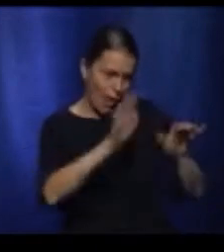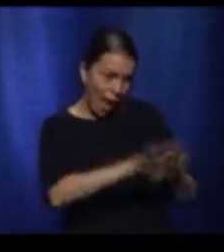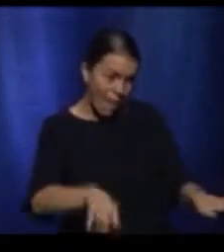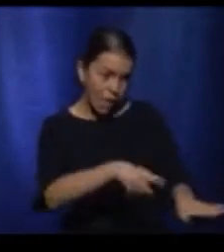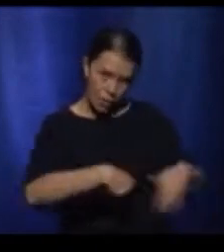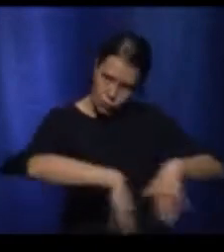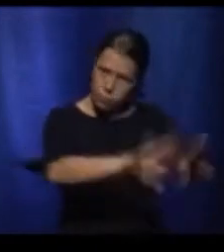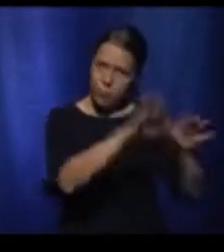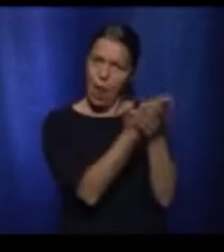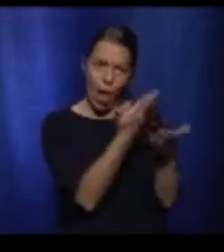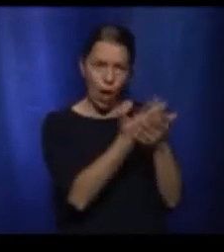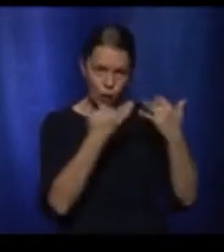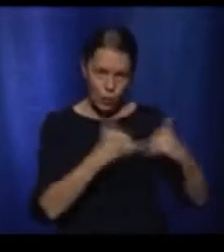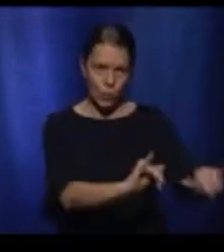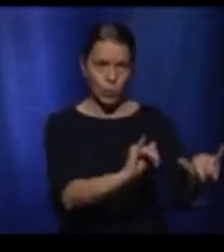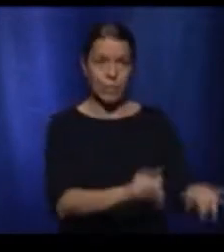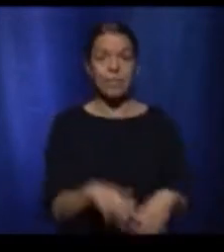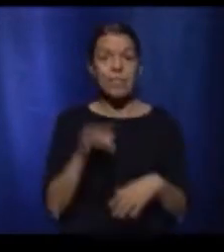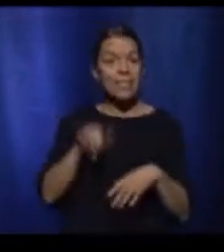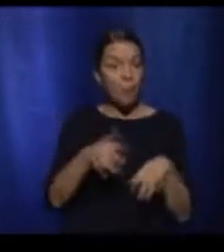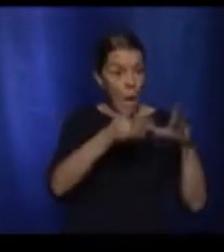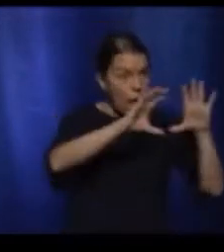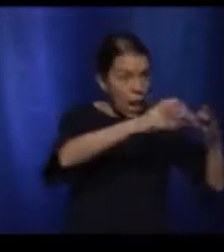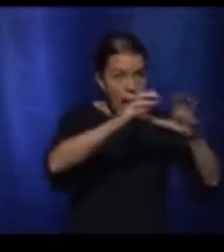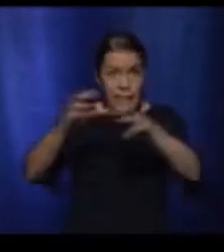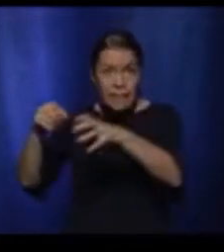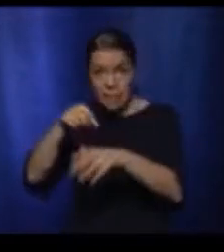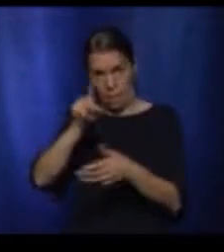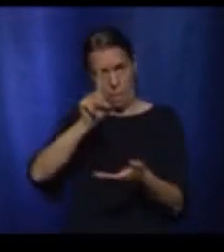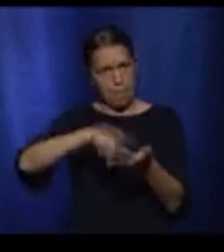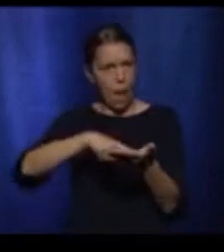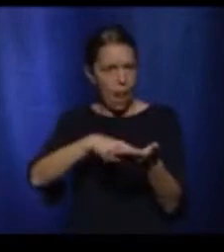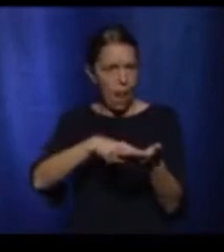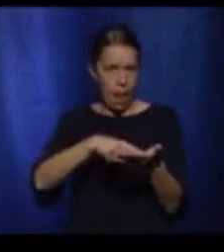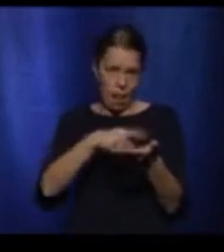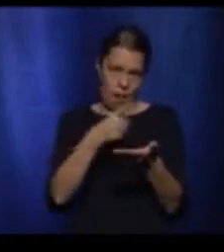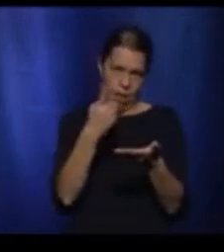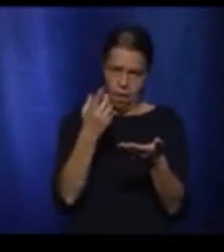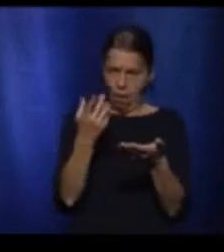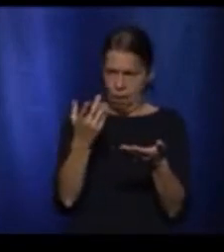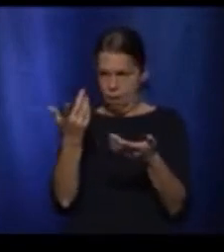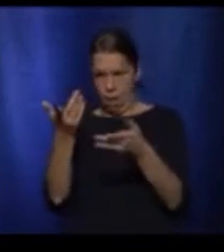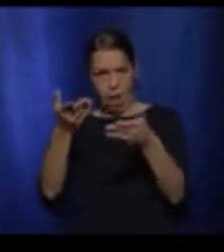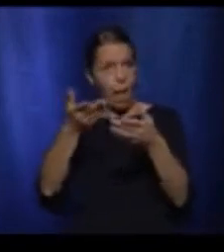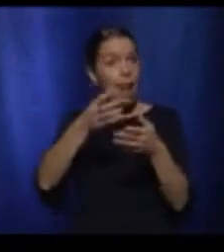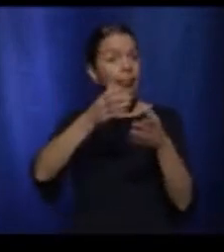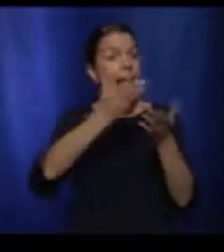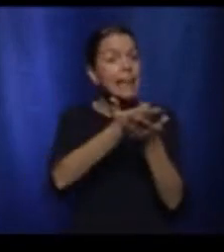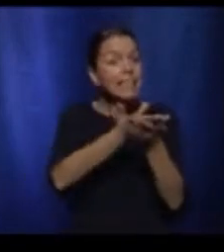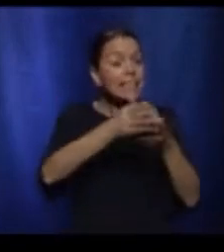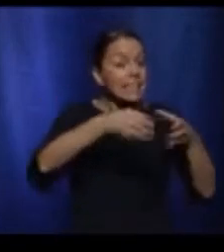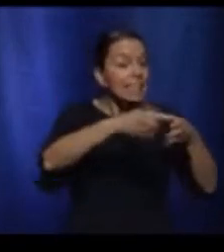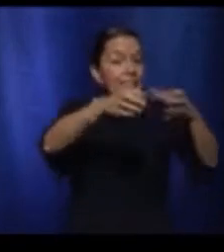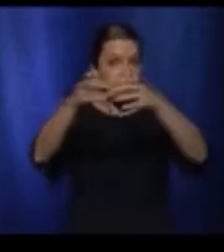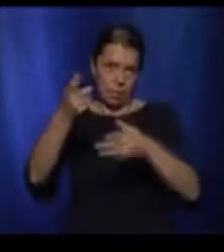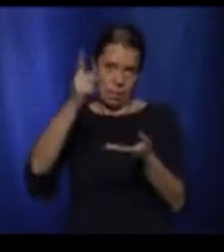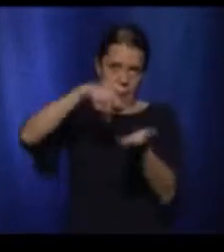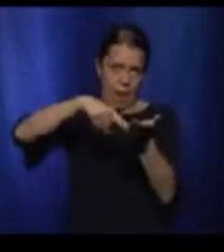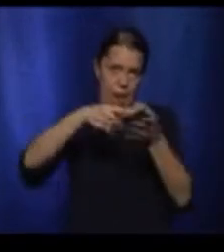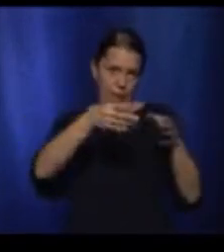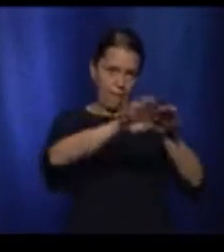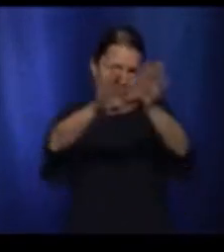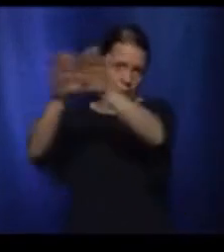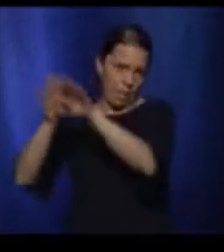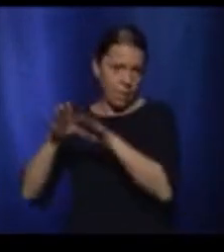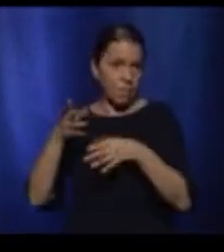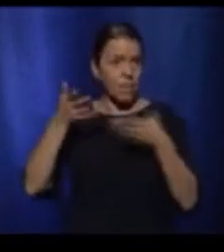plus que 1000, où il y a eu au moins un enfant infecté, puis qu'on a dû fermer ces classes-là. Ça veut dire qu 3 % de nos enfants qui ne